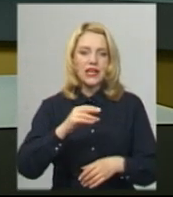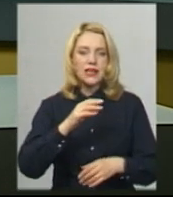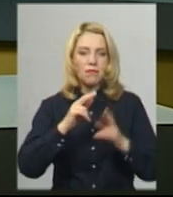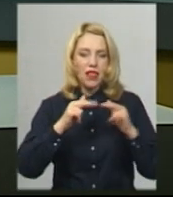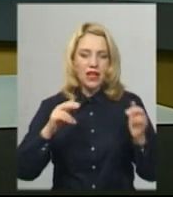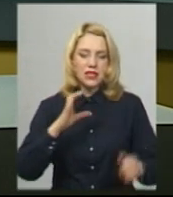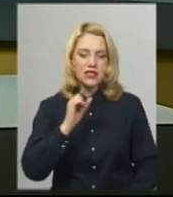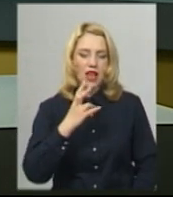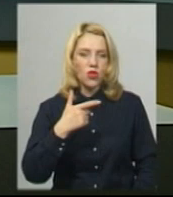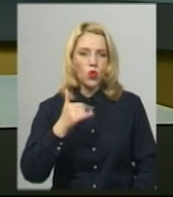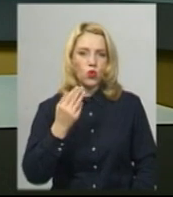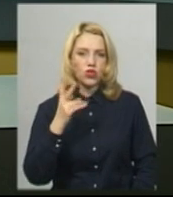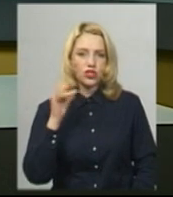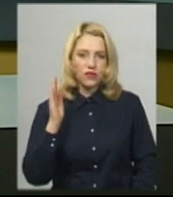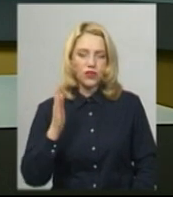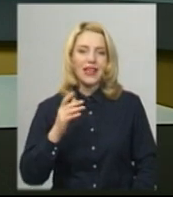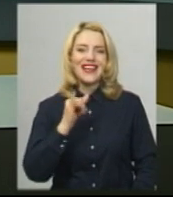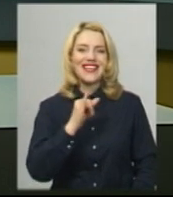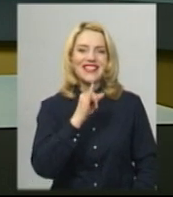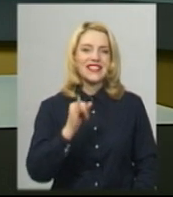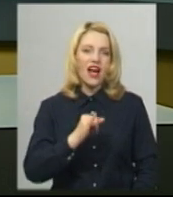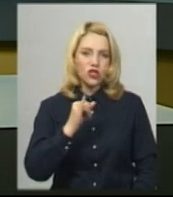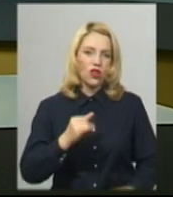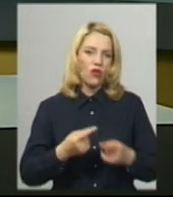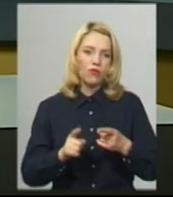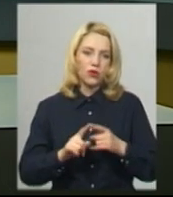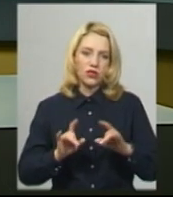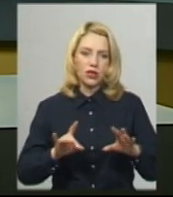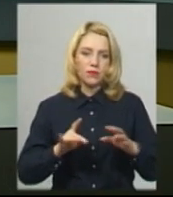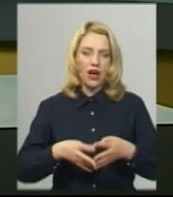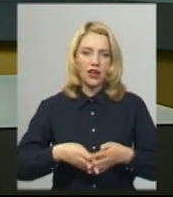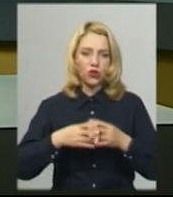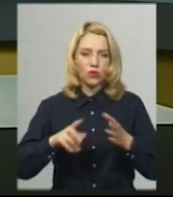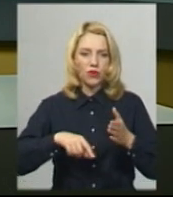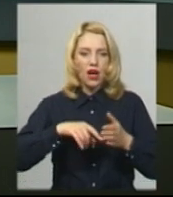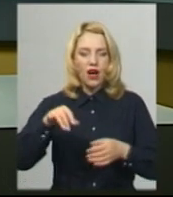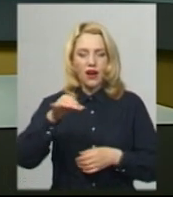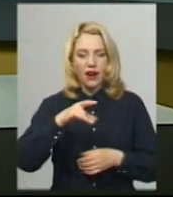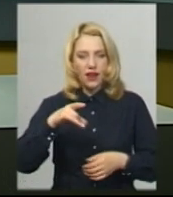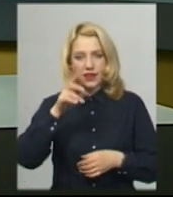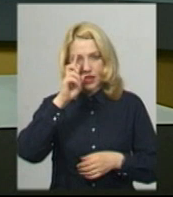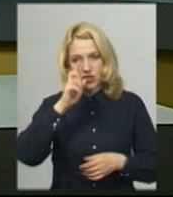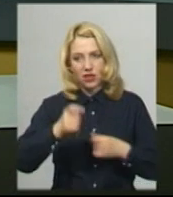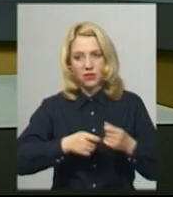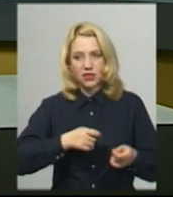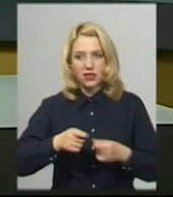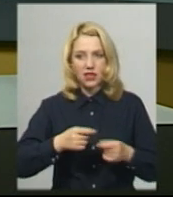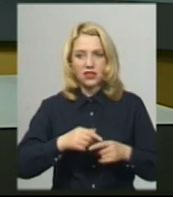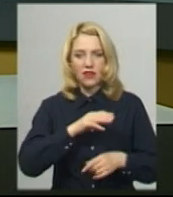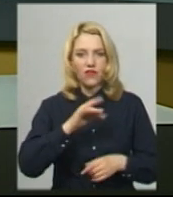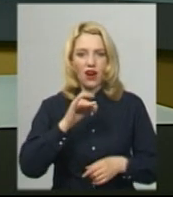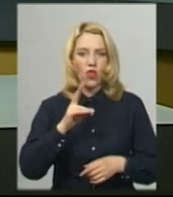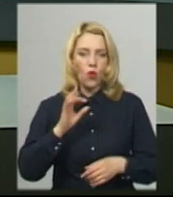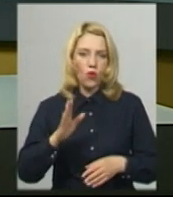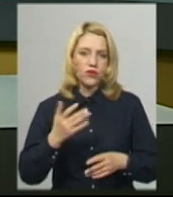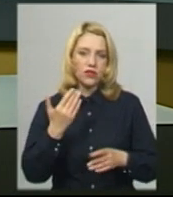Ізяславі. Про це розповів завідувач сектору містобудування і архітектури Ізяславської райдержадміністрації Сергій Франков. За